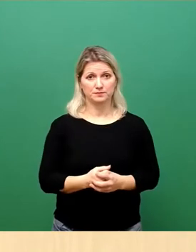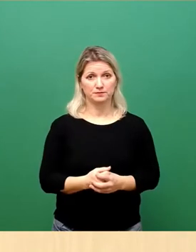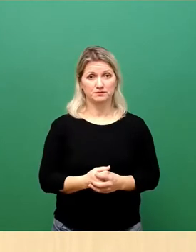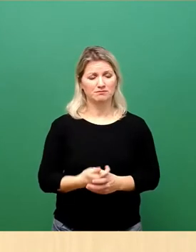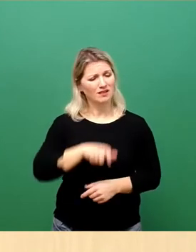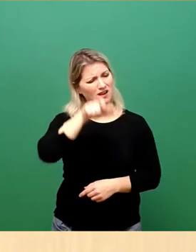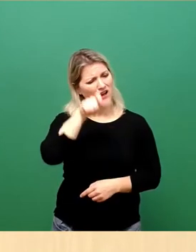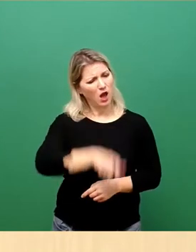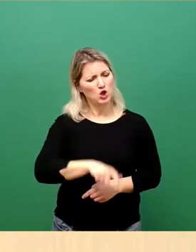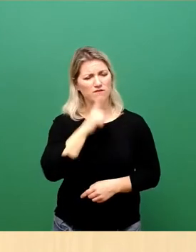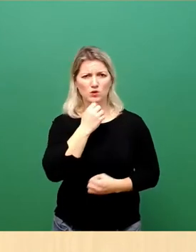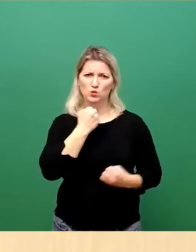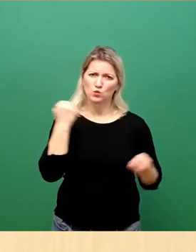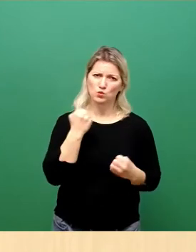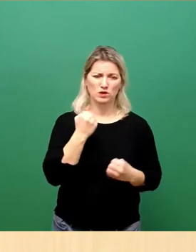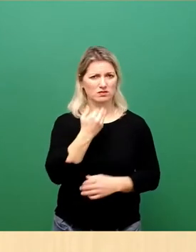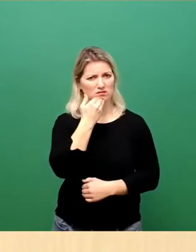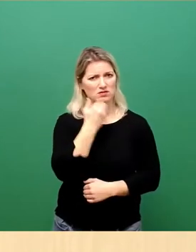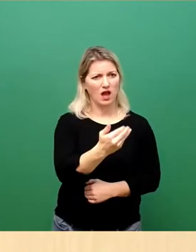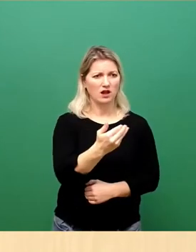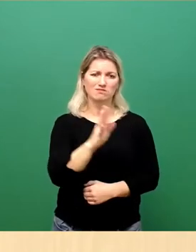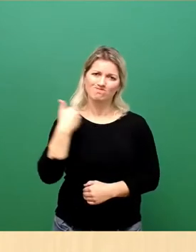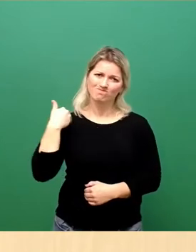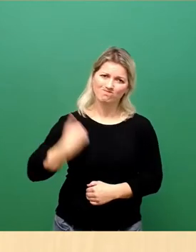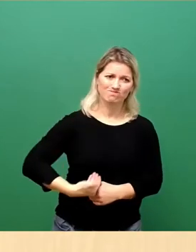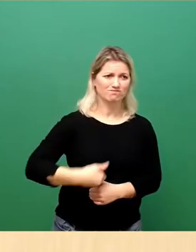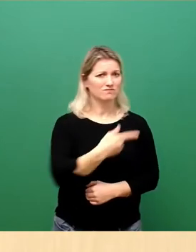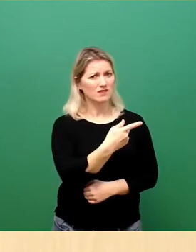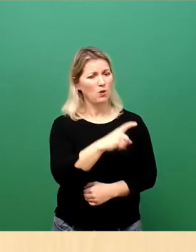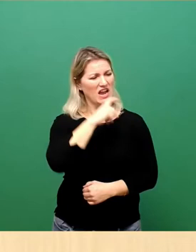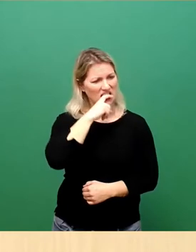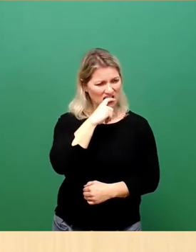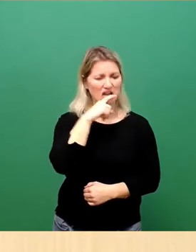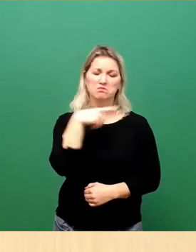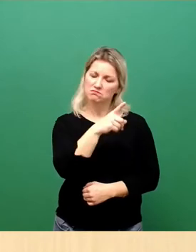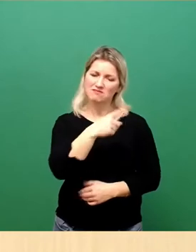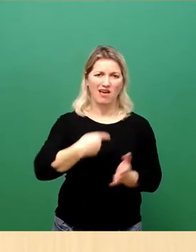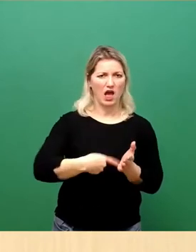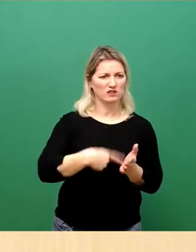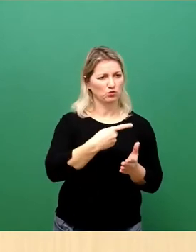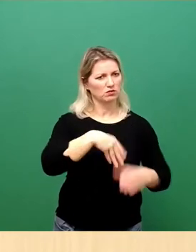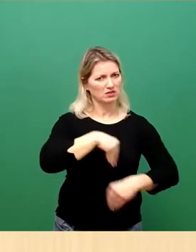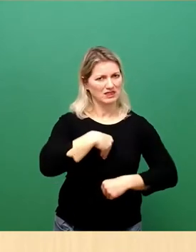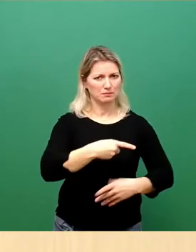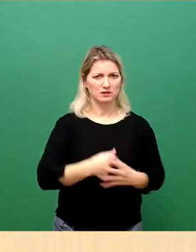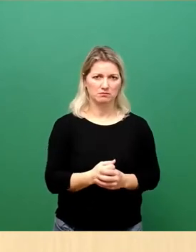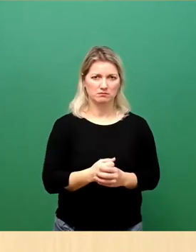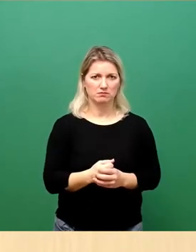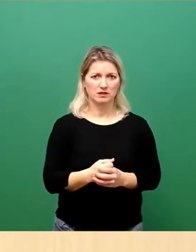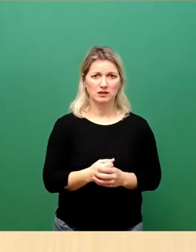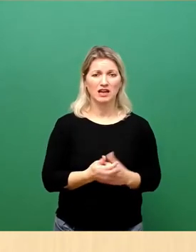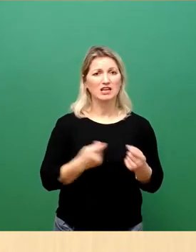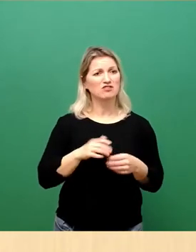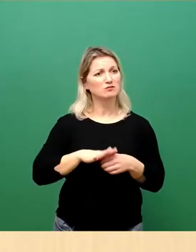dass Sie so eisern und konsequent auch dieser Herausforderung wieder entgegentreten. Kein anderer Geschäftsbereich ist in den